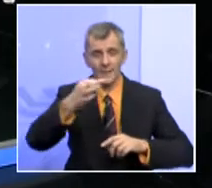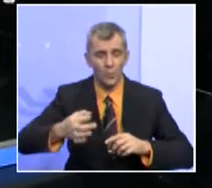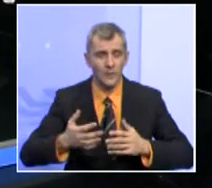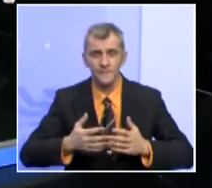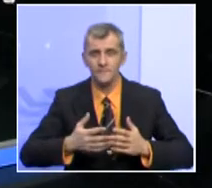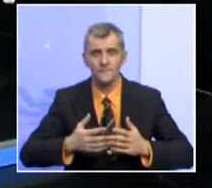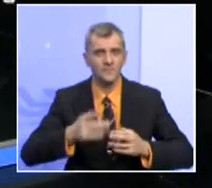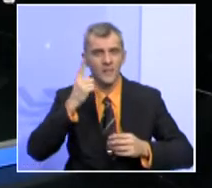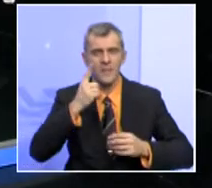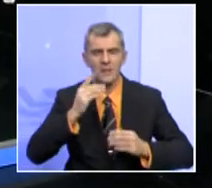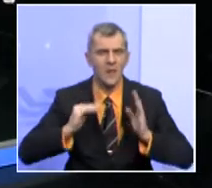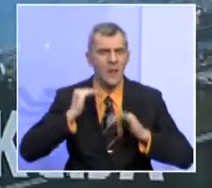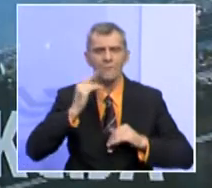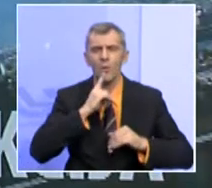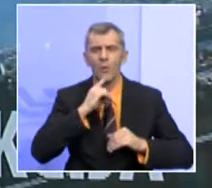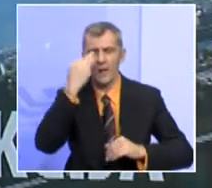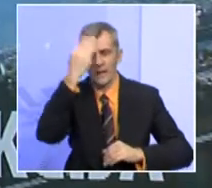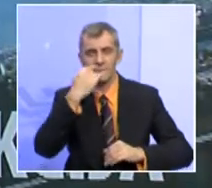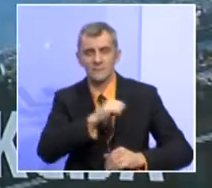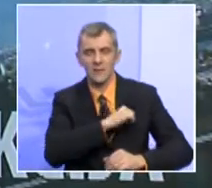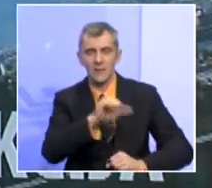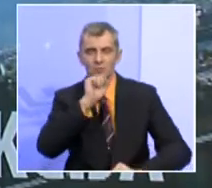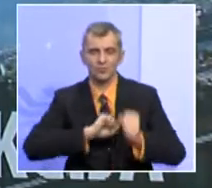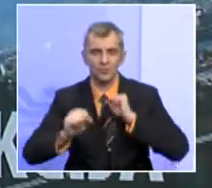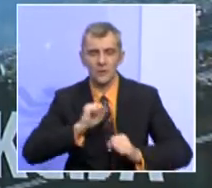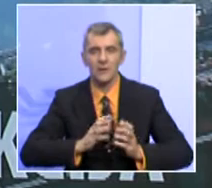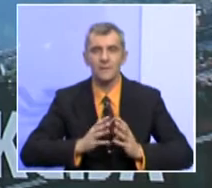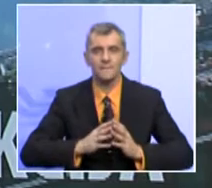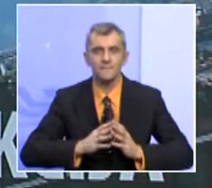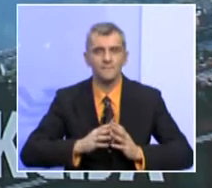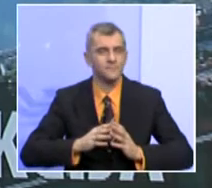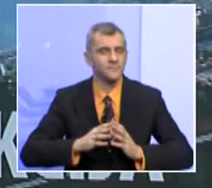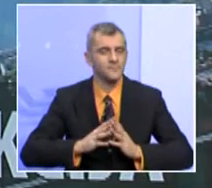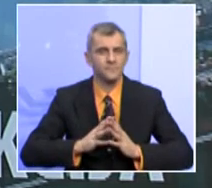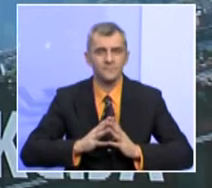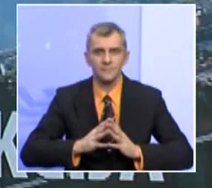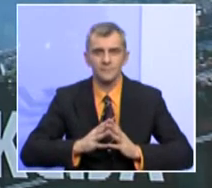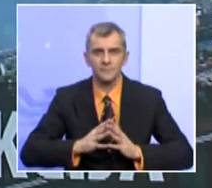kantoni jedina razina na kojoj se hrvatski interes i štite kako tako.